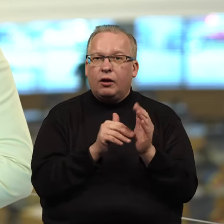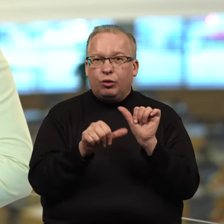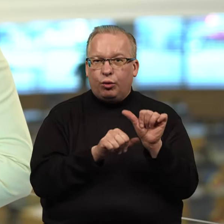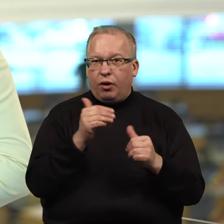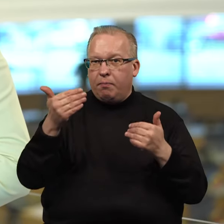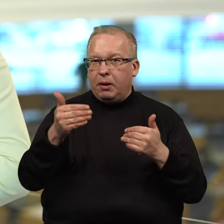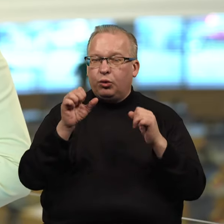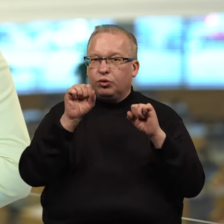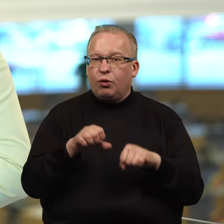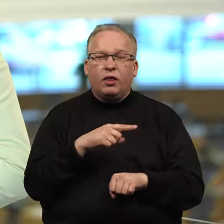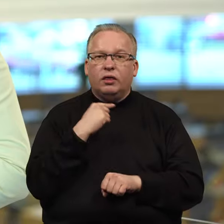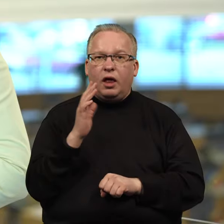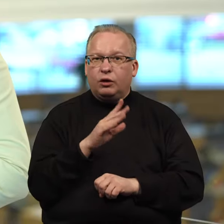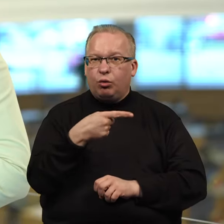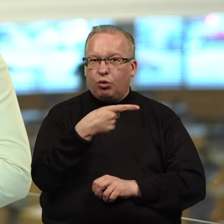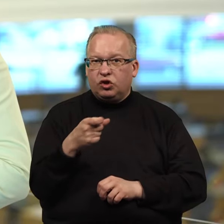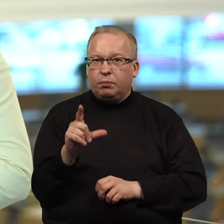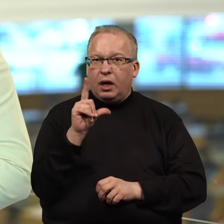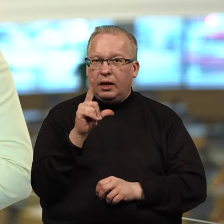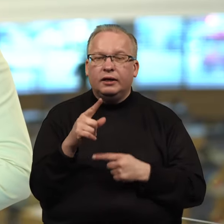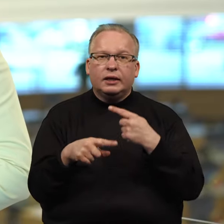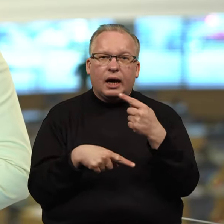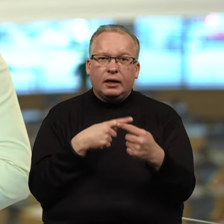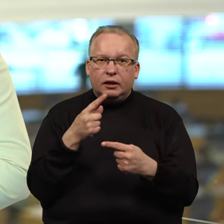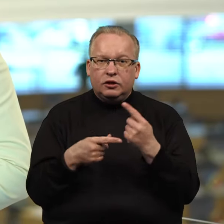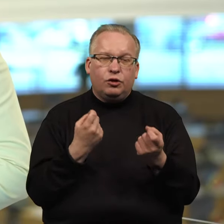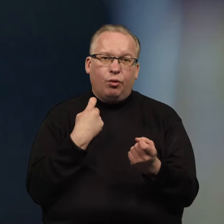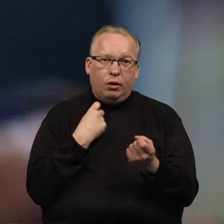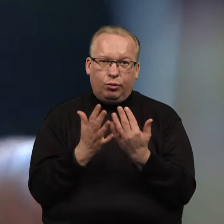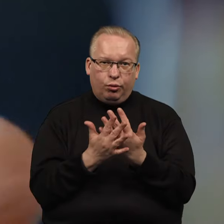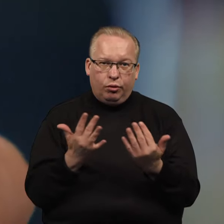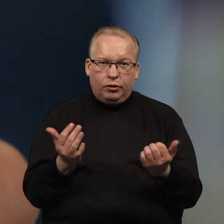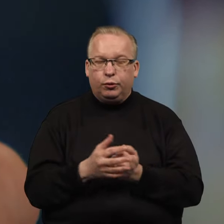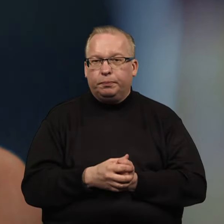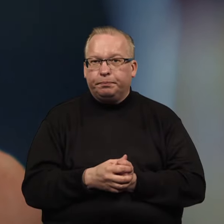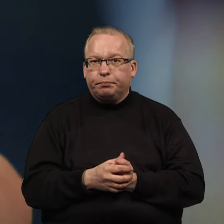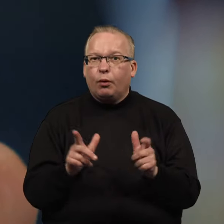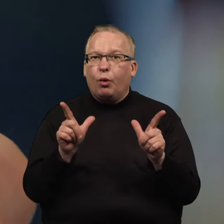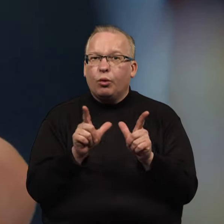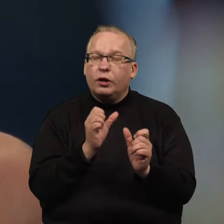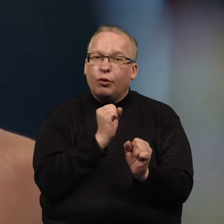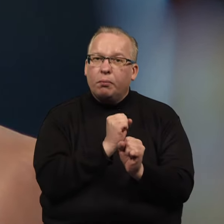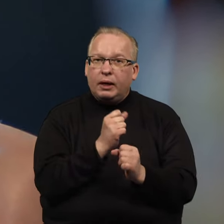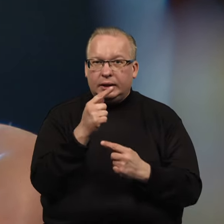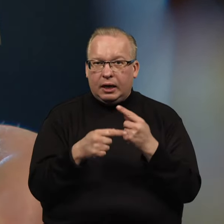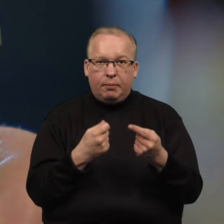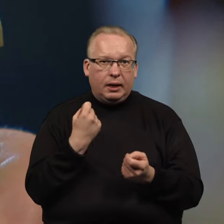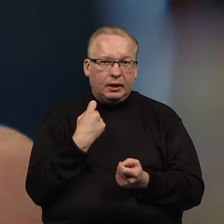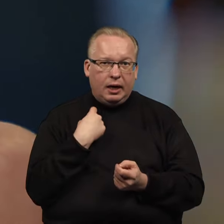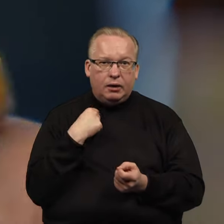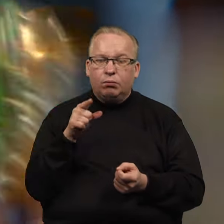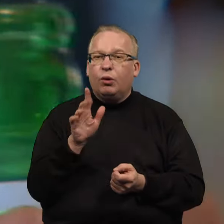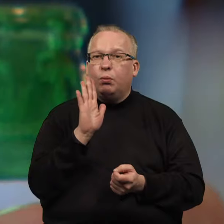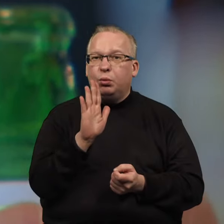būtų pagaminti nedaugiau kaip šimta litrų tradicinių alkoholinių gėrimų. ūkininko pagamintų tradicinių alkoholinių